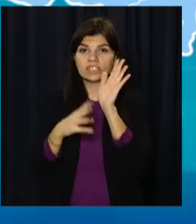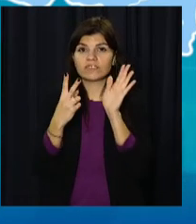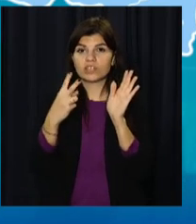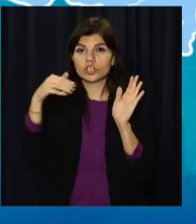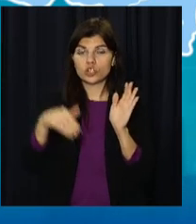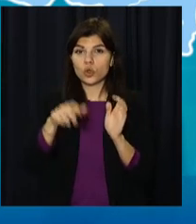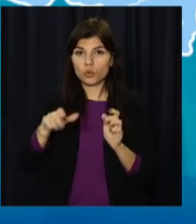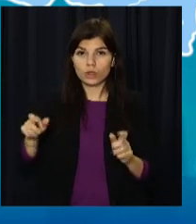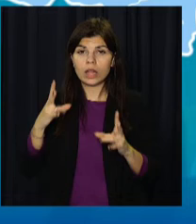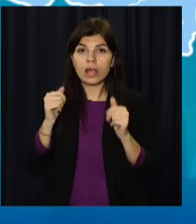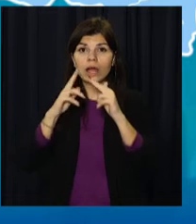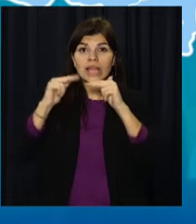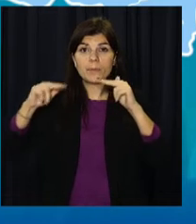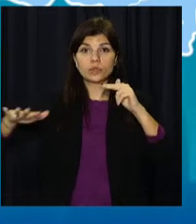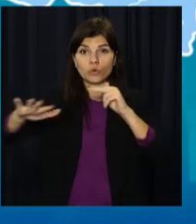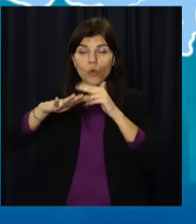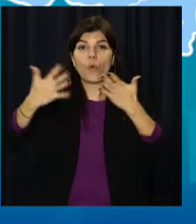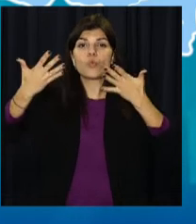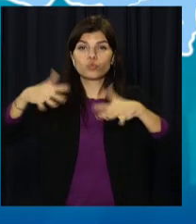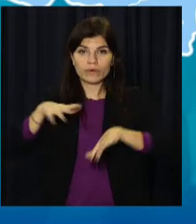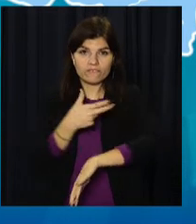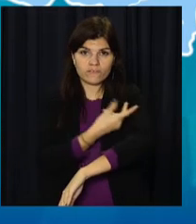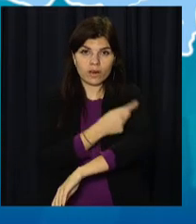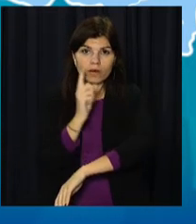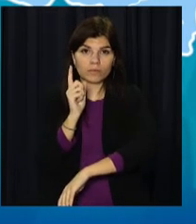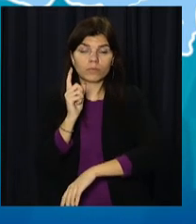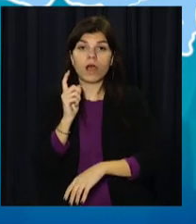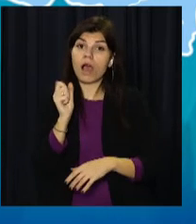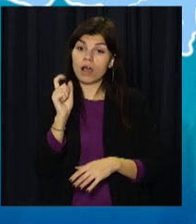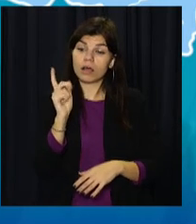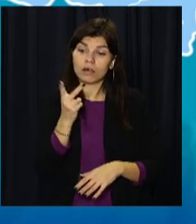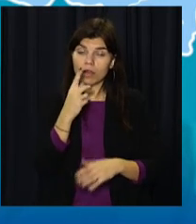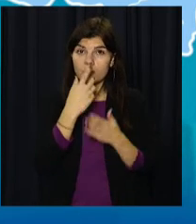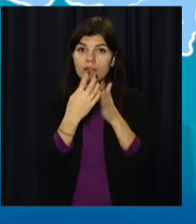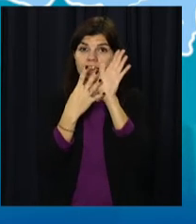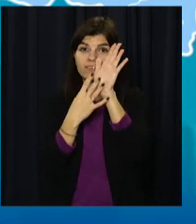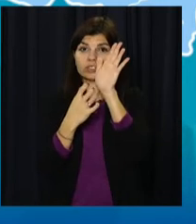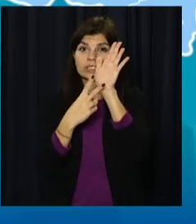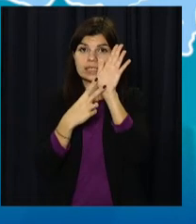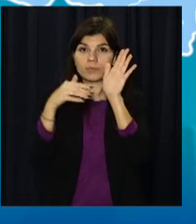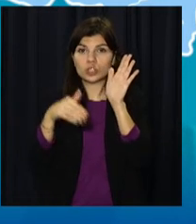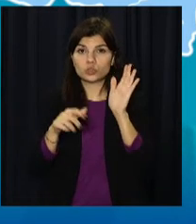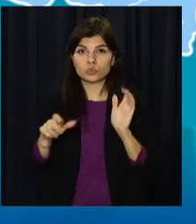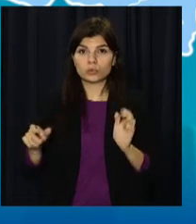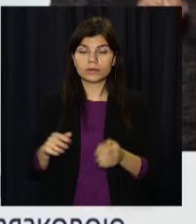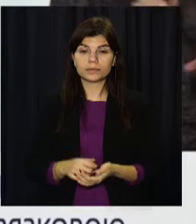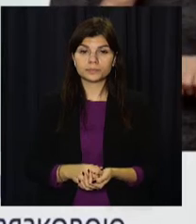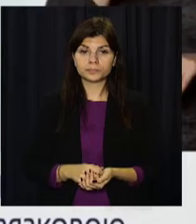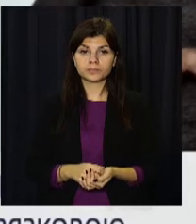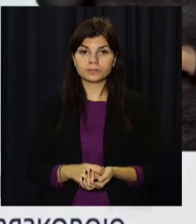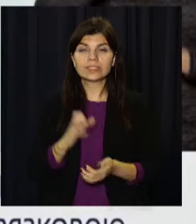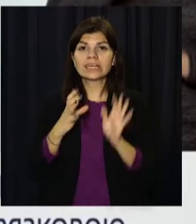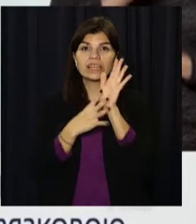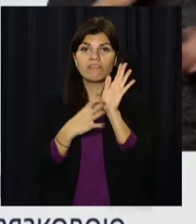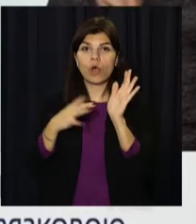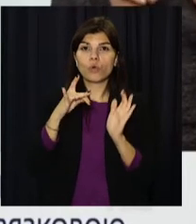тисячі людей на Дніпропетровщині вакцинувались. Обидві дози отримали понад 907 тисяч людей. З